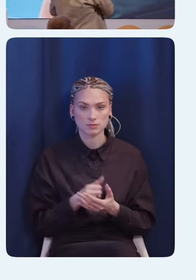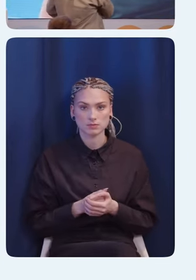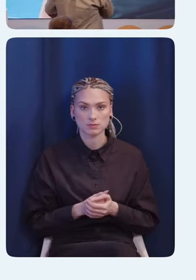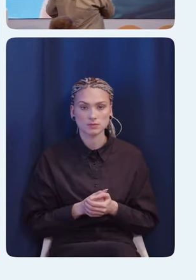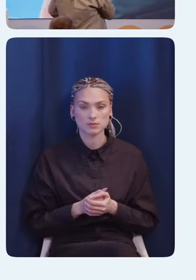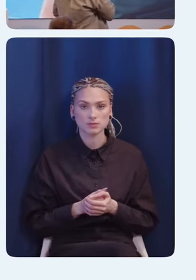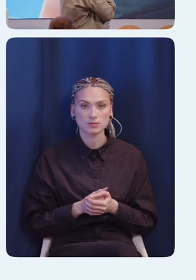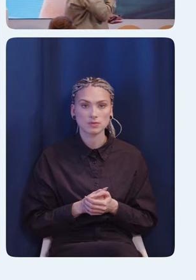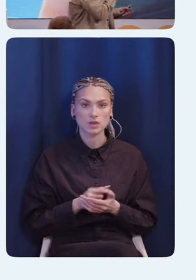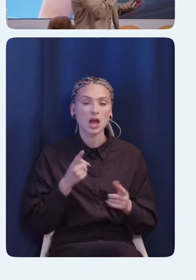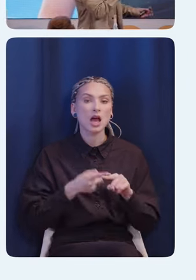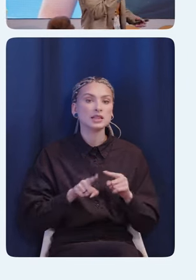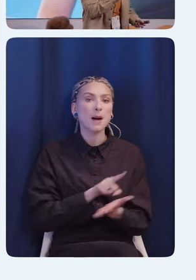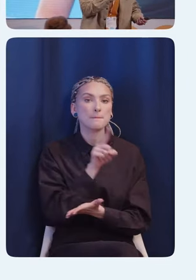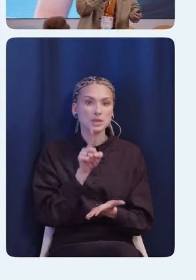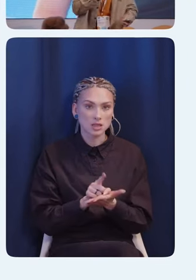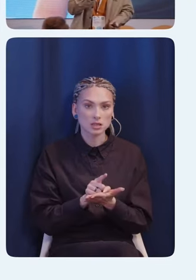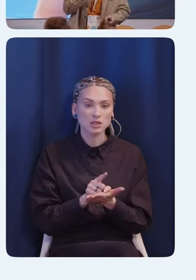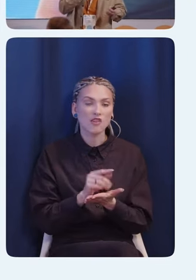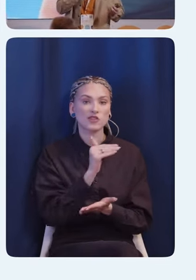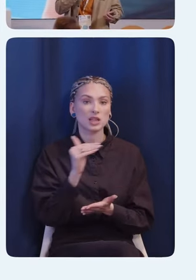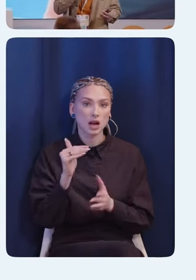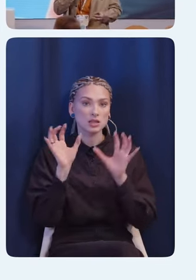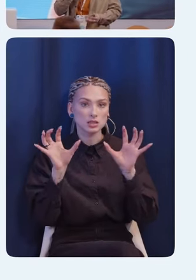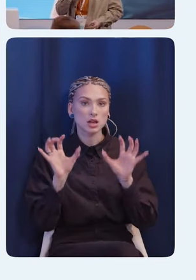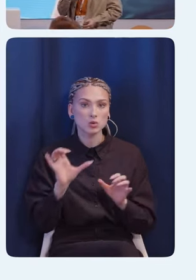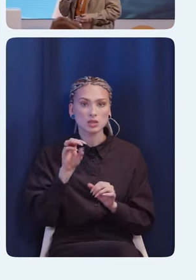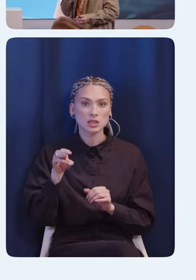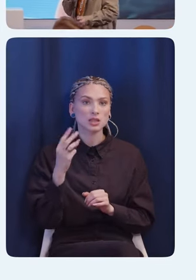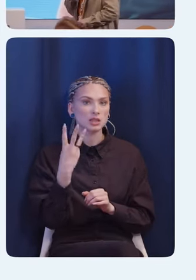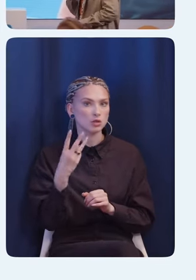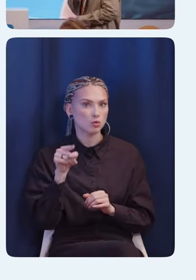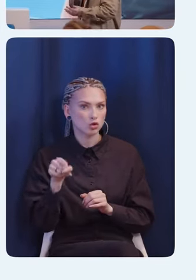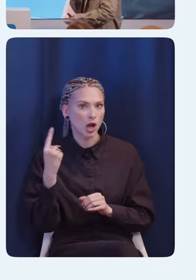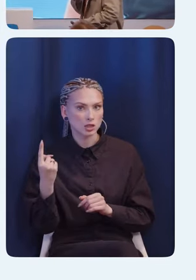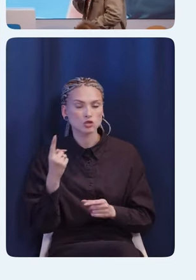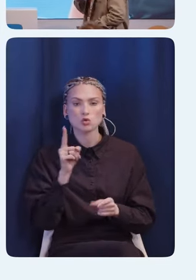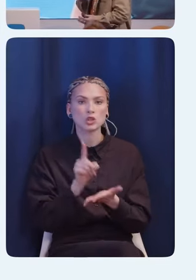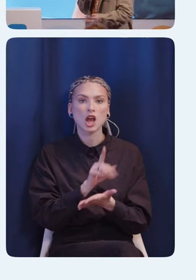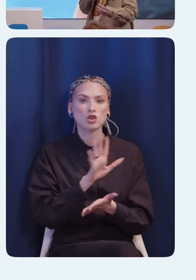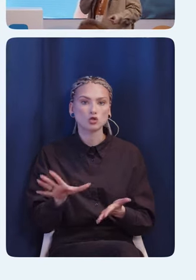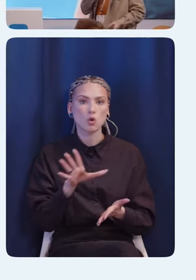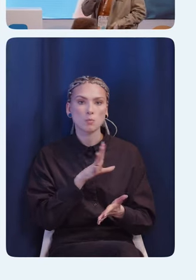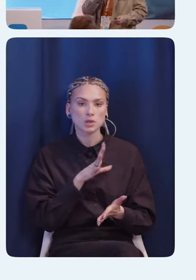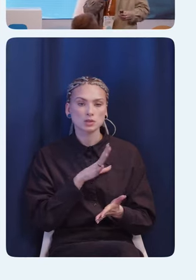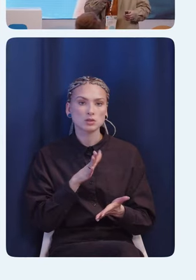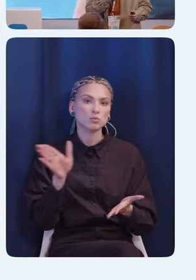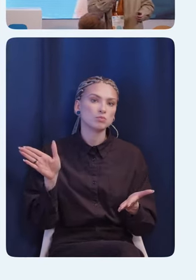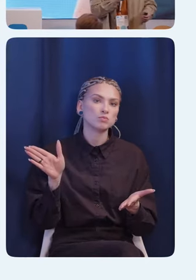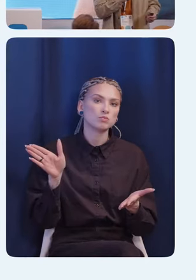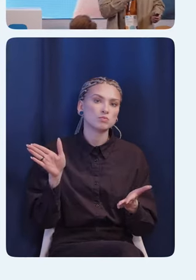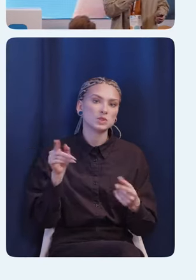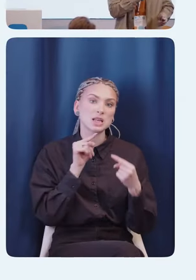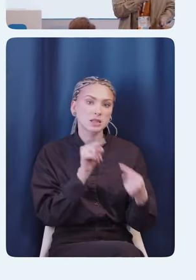К этому обязывает нас 181 федеральный закон статья 3.1, что не должно быть дискриминации по признаку инвалидности.